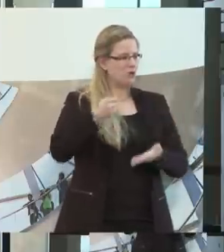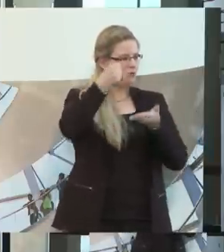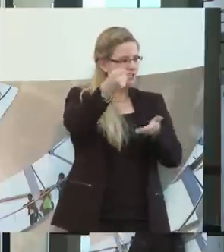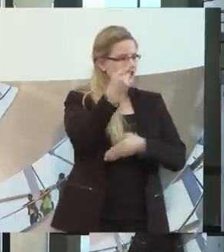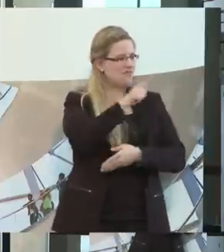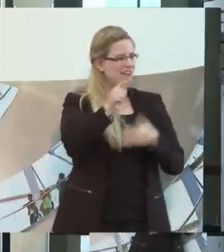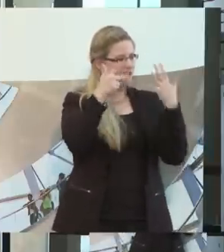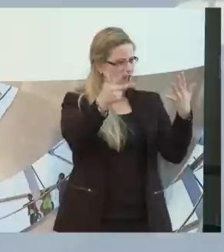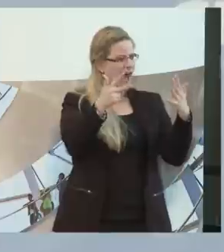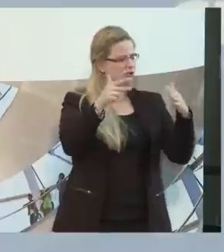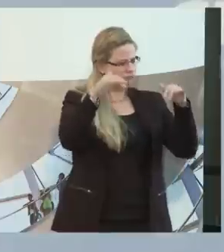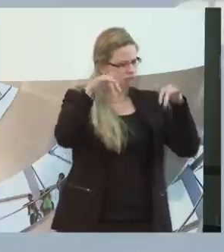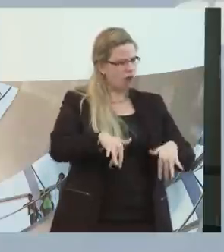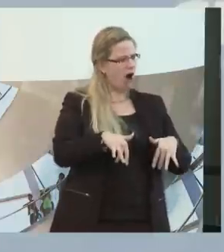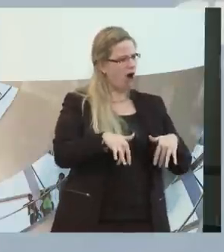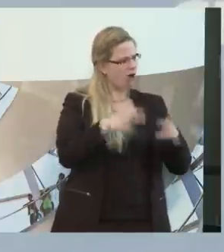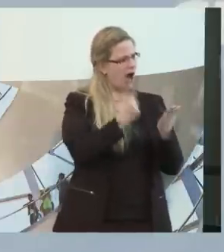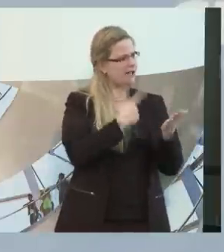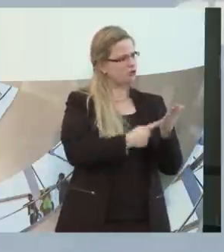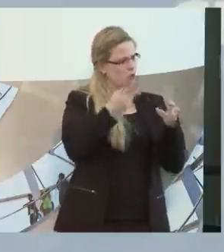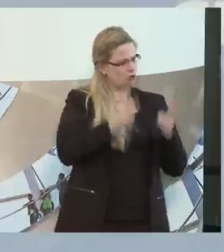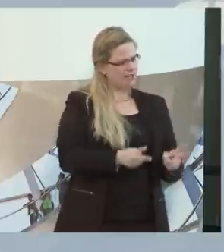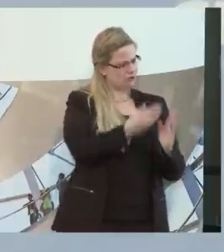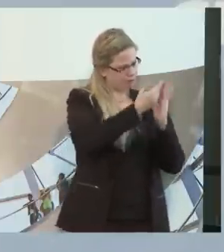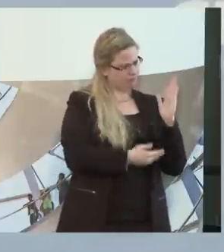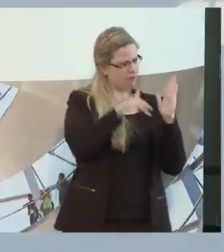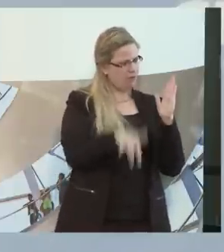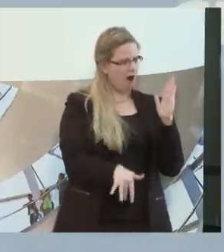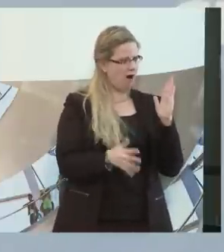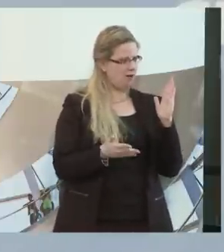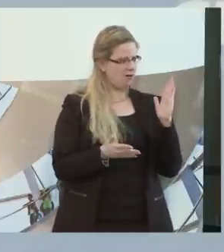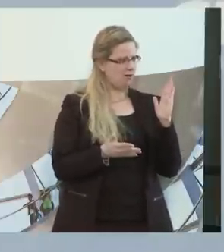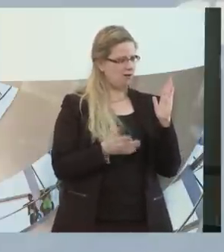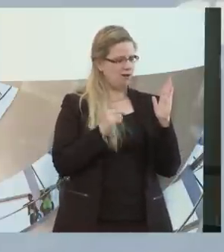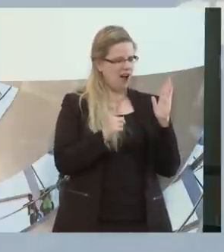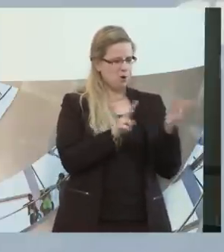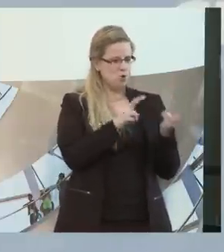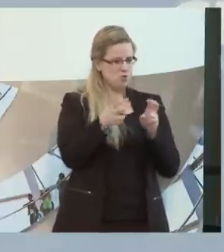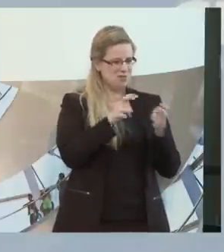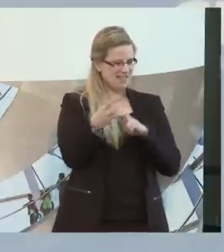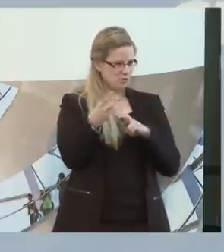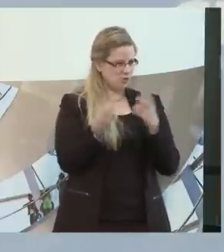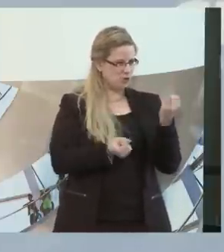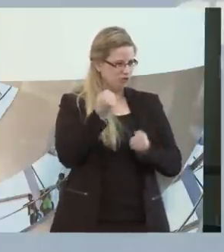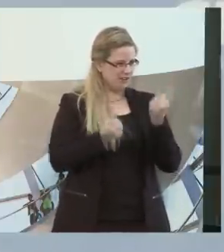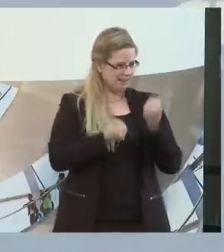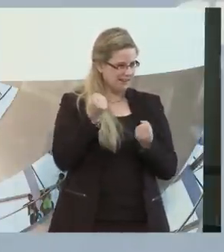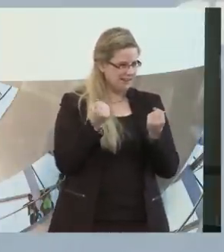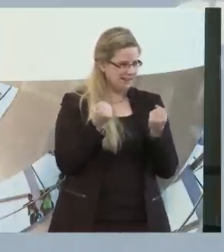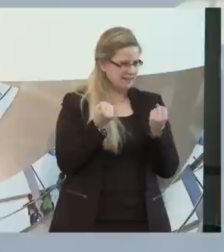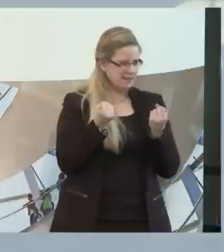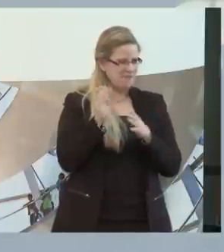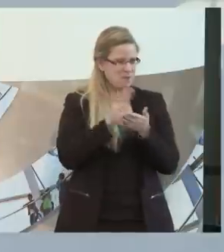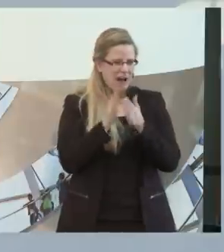seit 2008 einen Rechtsanspruch, es wird auch von allen als Instrument einer besseren Umsetzung der Teilhabe begriffen, aber in der